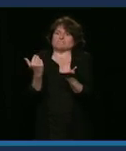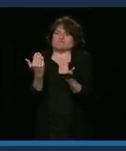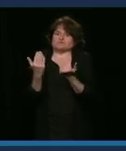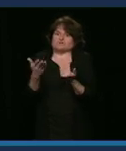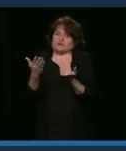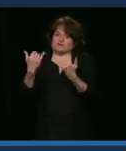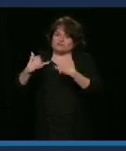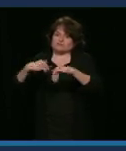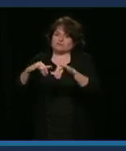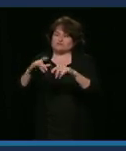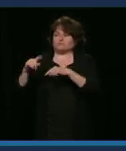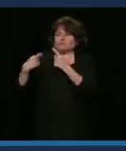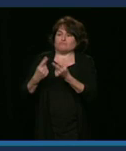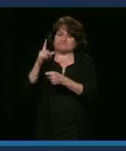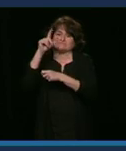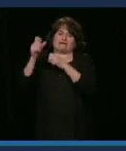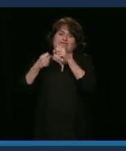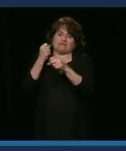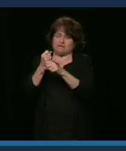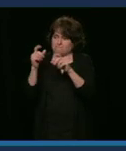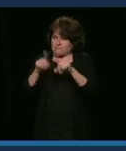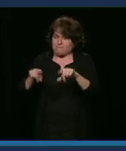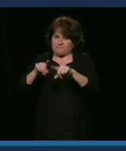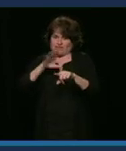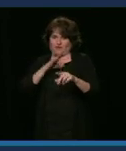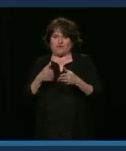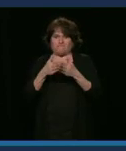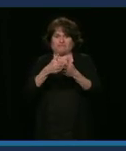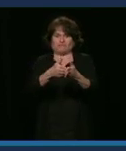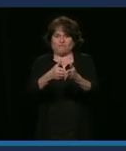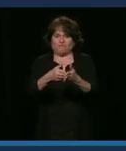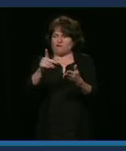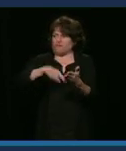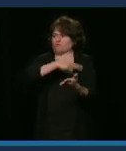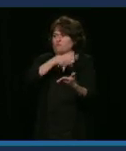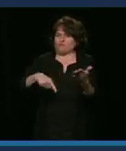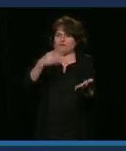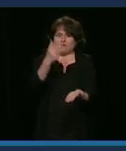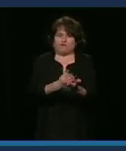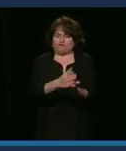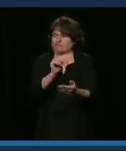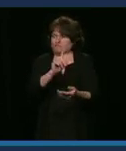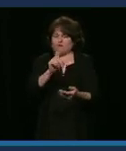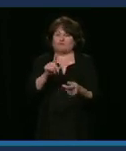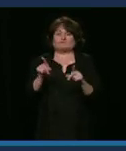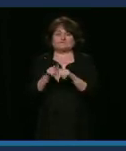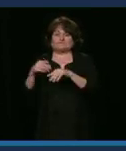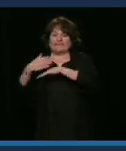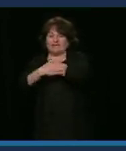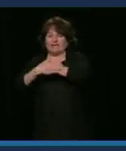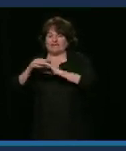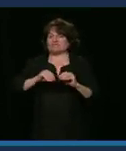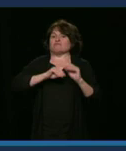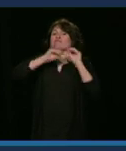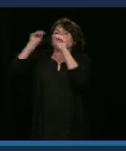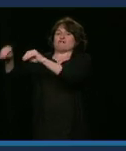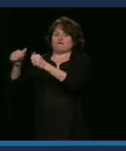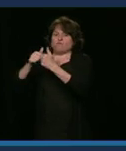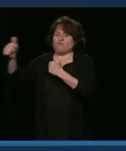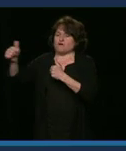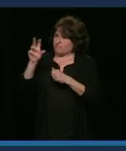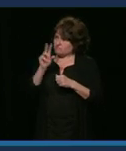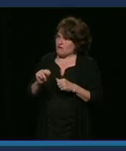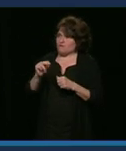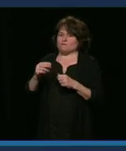gens de la Chambre comprennent ça. Et ils n'accepteront pas un déménagement de traversée. Donc aujourd'hui, la question est très simple. Est-ce que oui ou non,